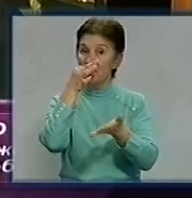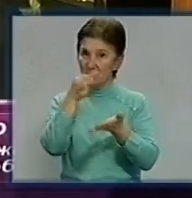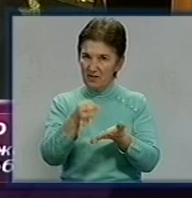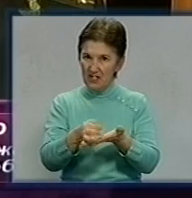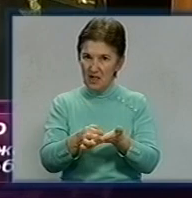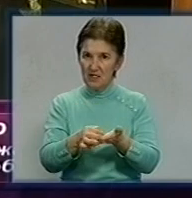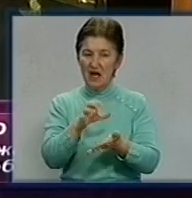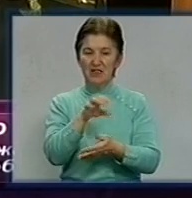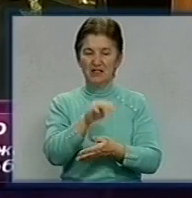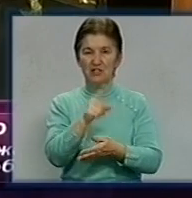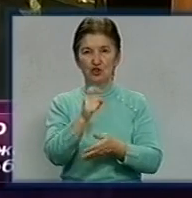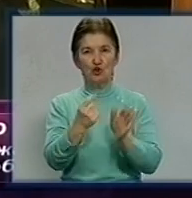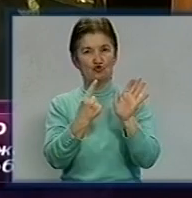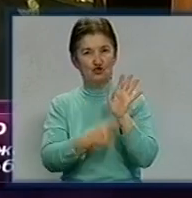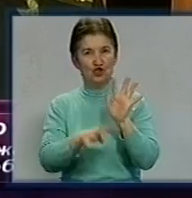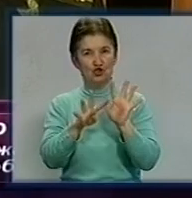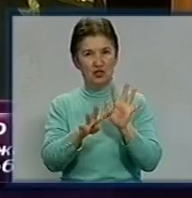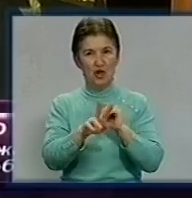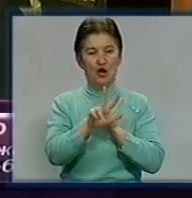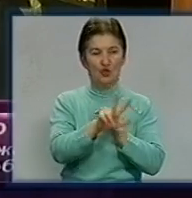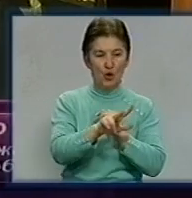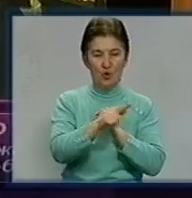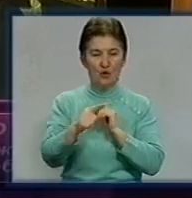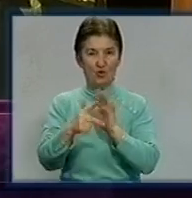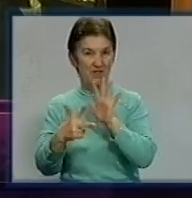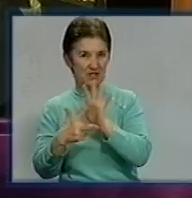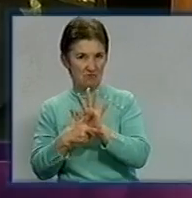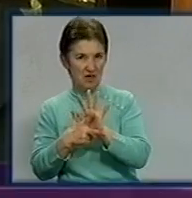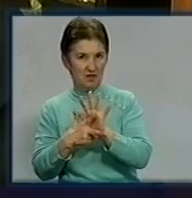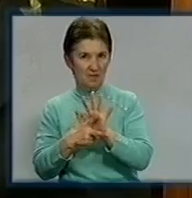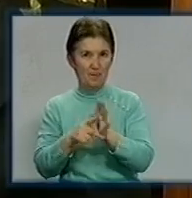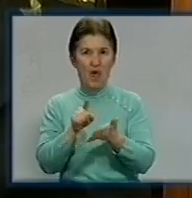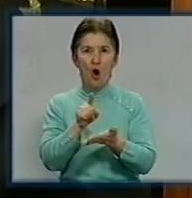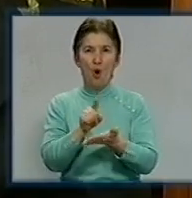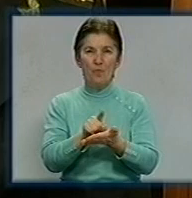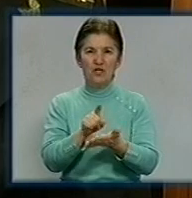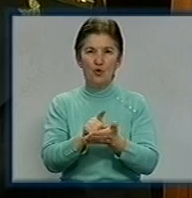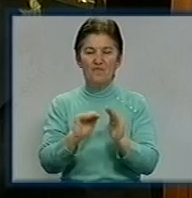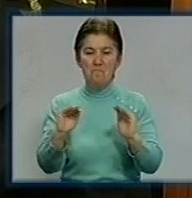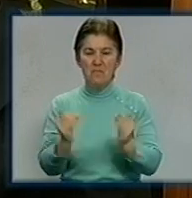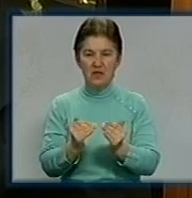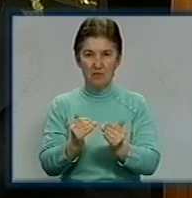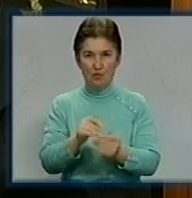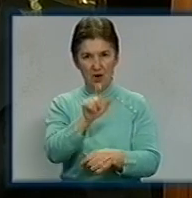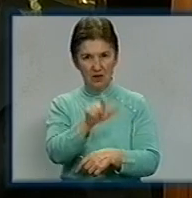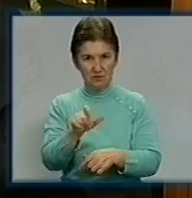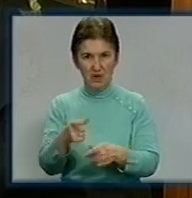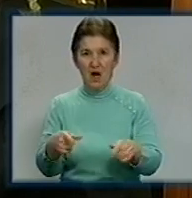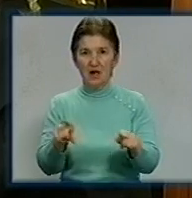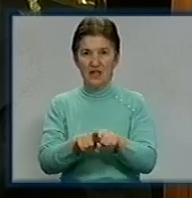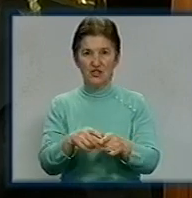кодексу стаття 164 від 3 до 8 неподаткованих мінімум громадян. А також фінансова